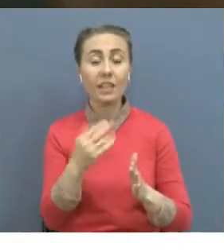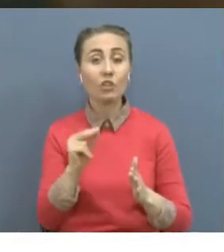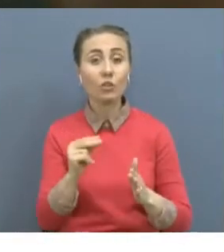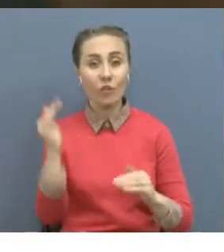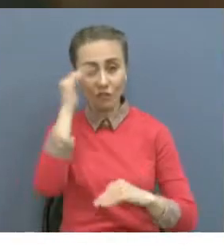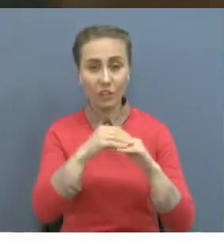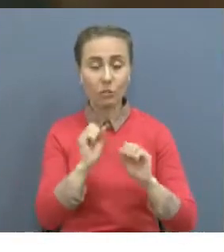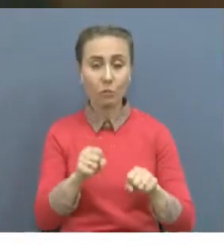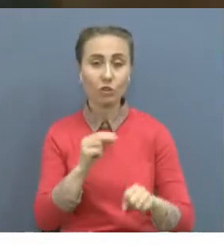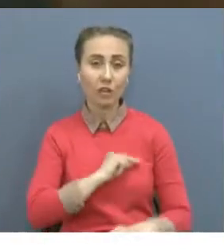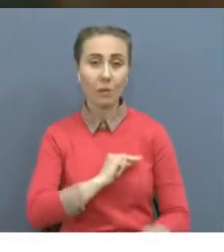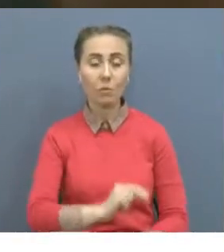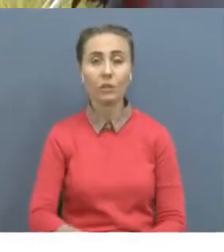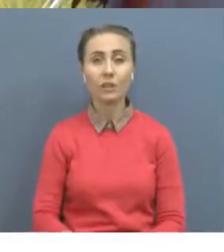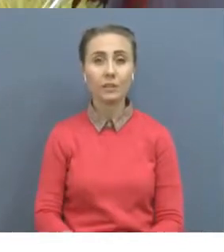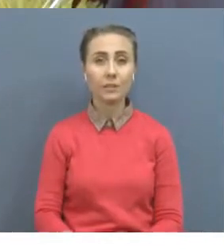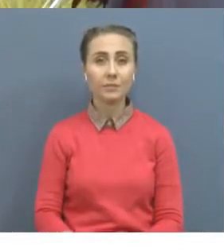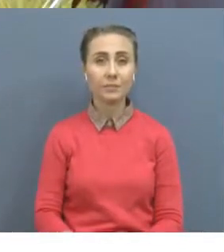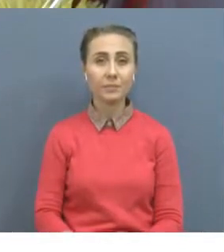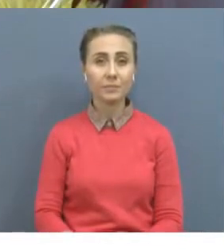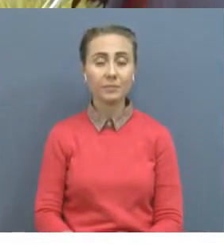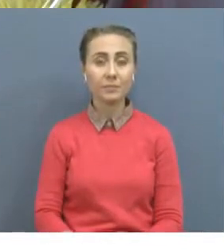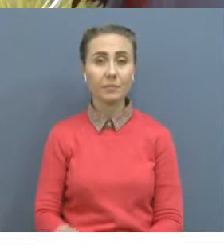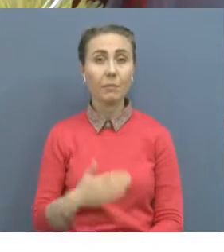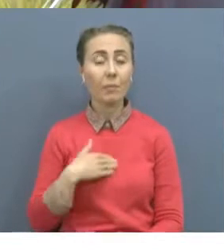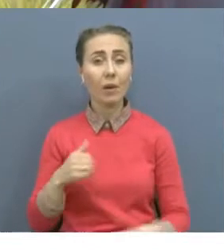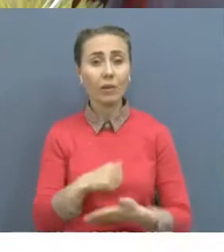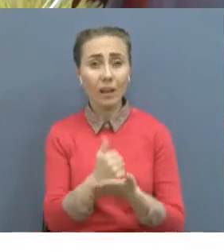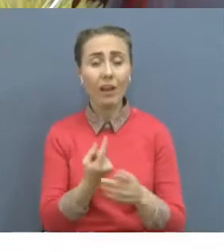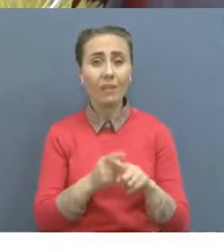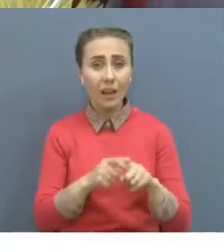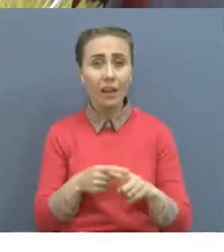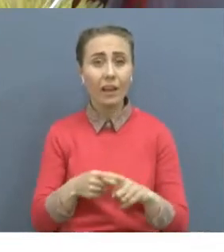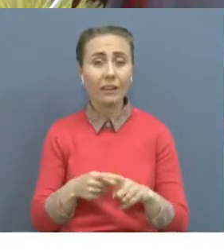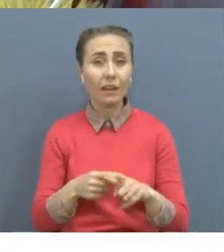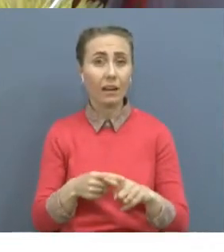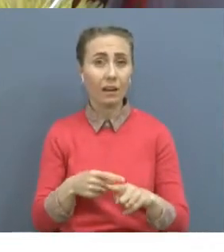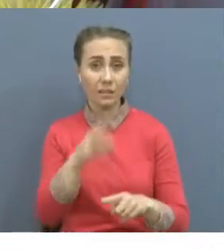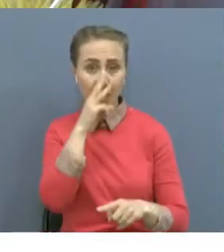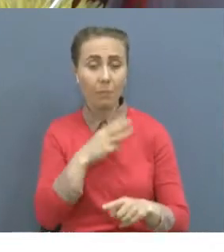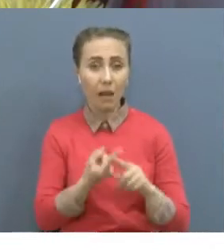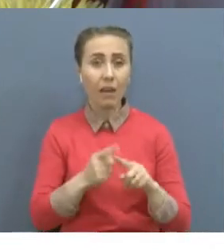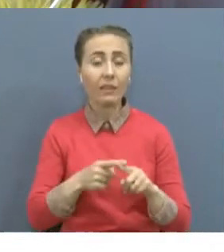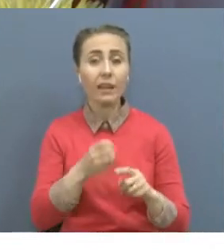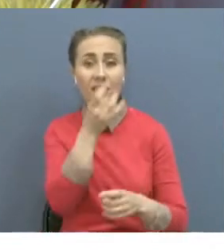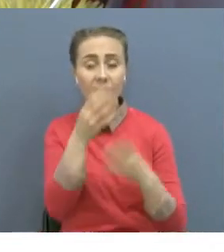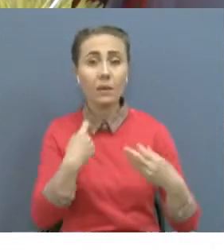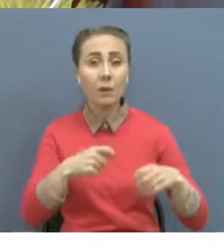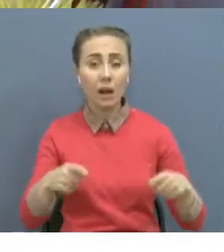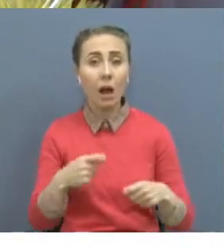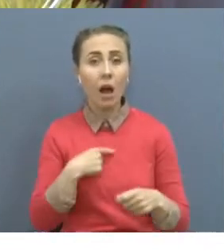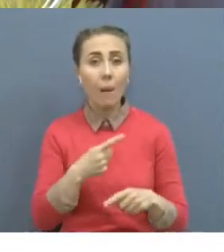бектілген. Біздің негізгі табыс көзіміз осы күл, бір жарымайдан бер біздің күліміз тоқтап тұрды,